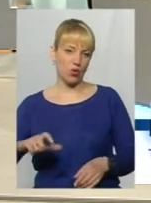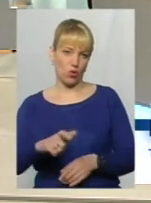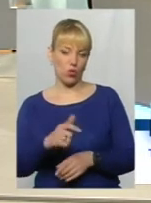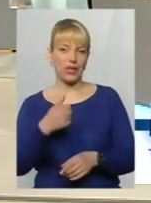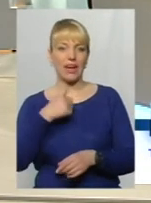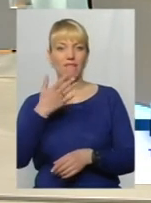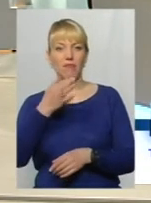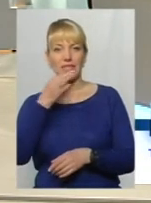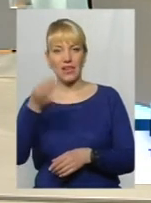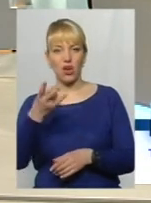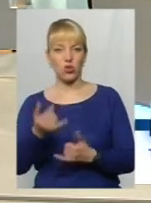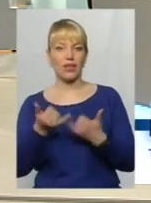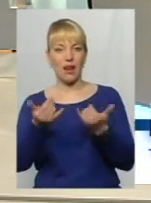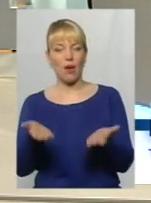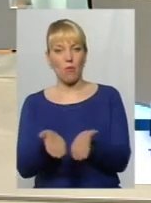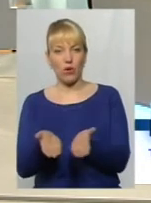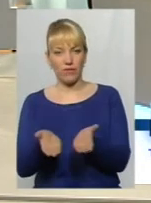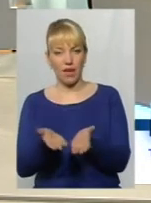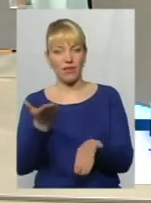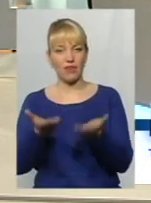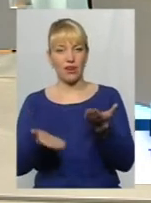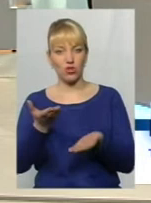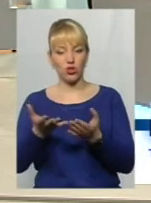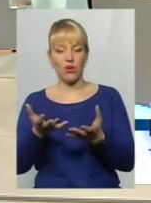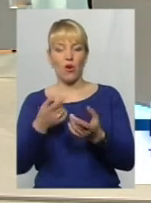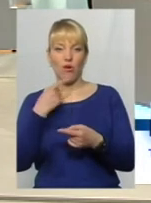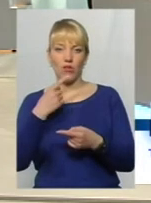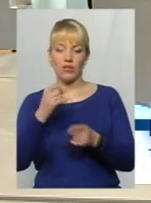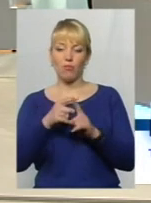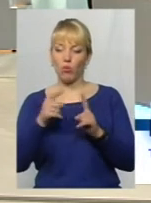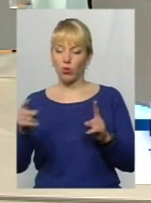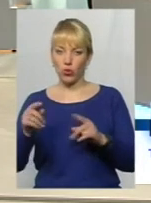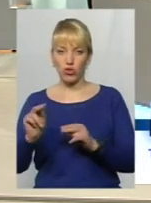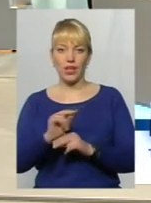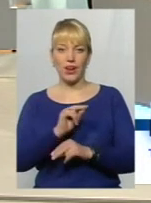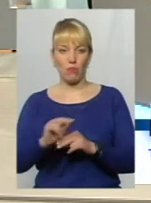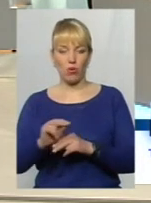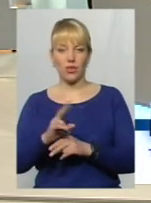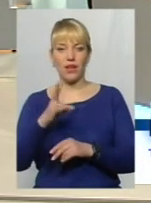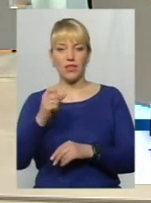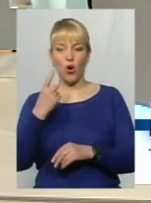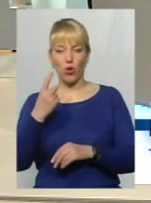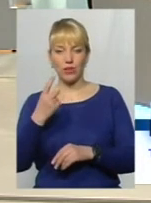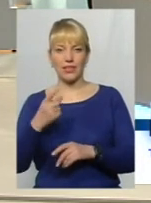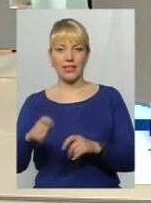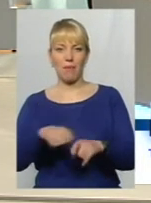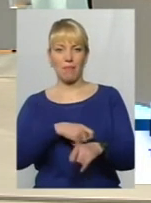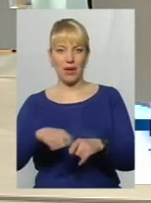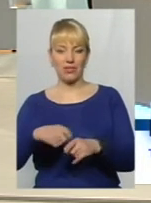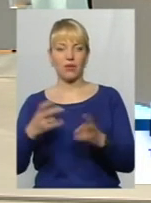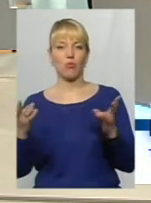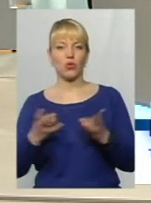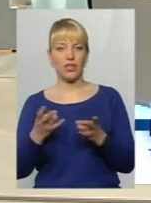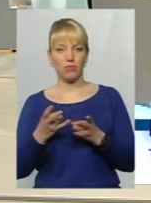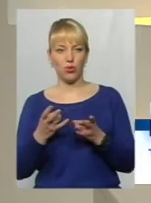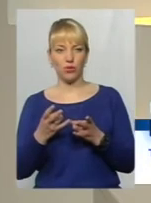скажу, для порівняння, якщо взяти поточний ремонт, то на один погонний метр необхідно,